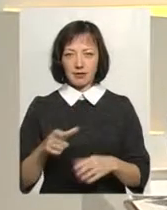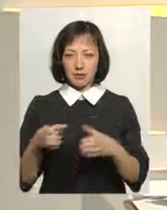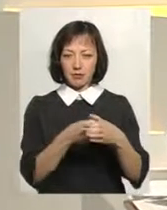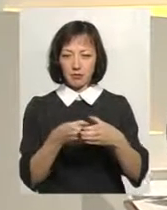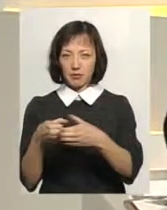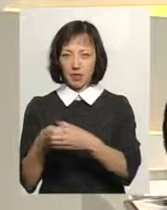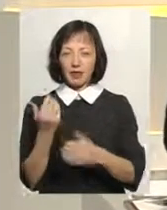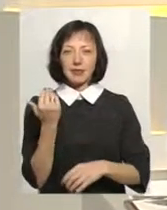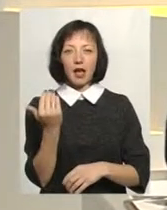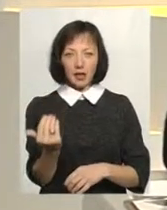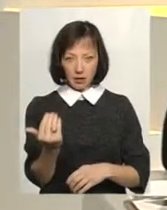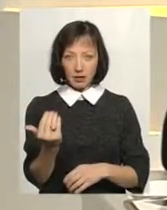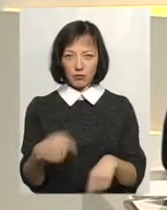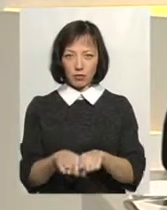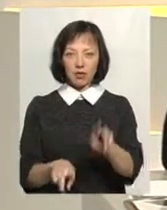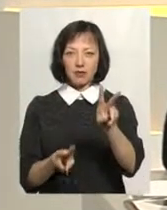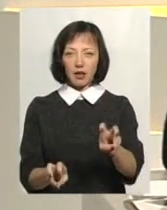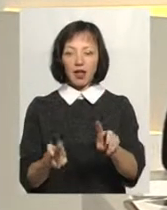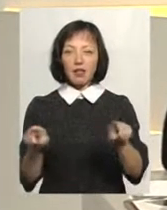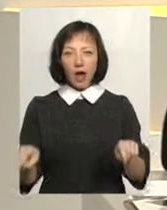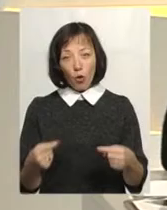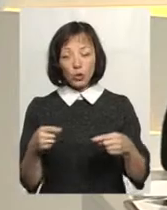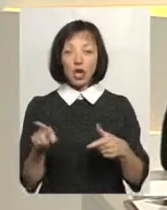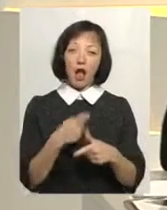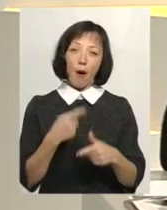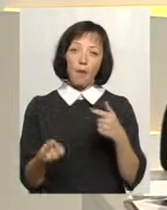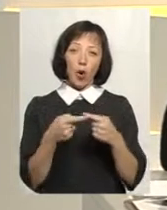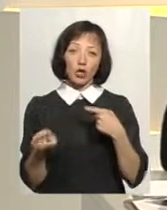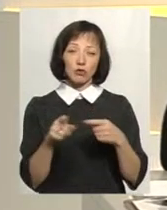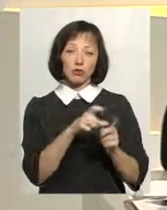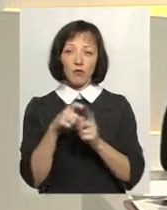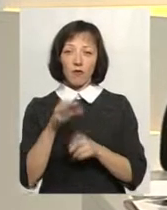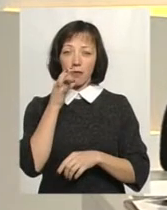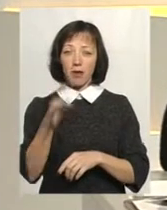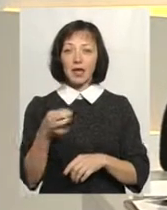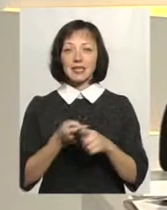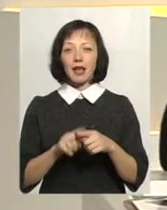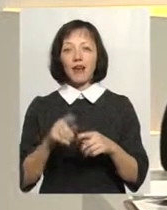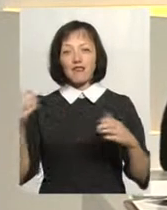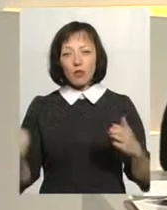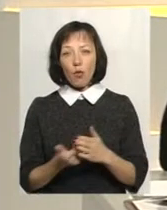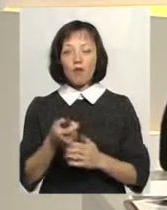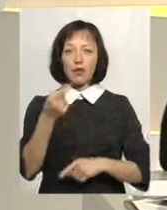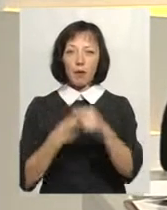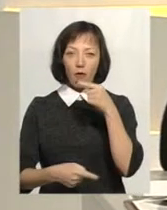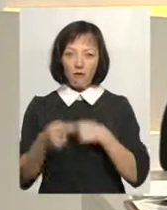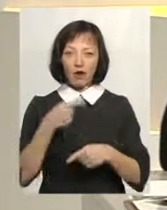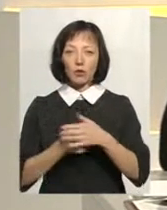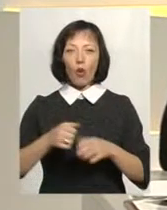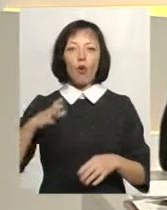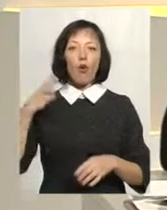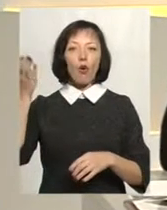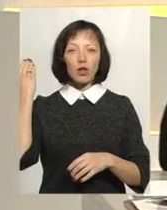суті, їхнє, так би можна назвати і народження, або іншими словами, це відновлення або повернення до